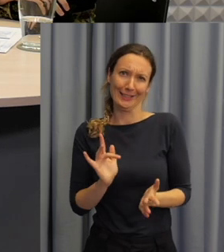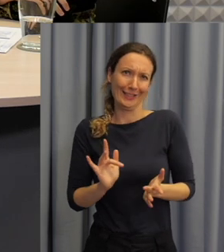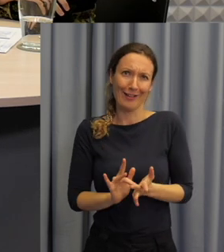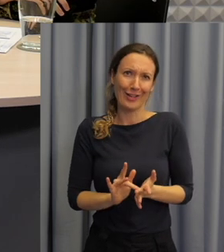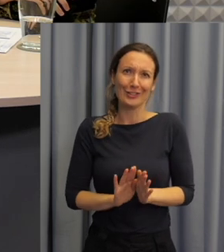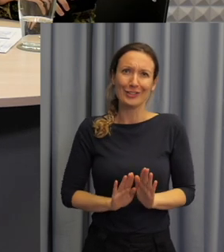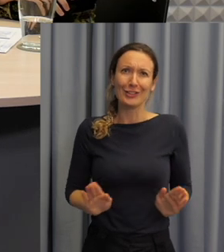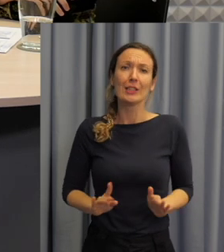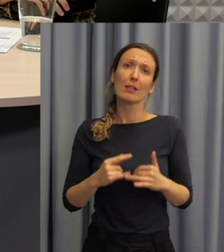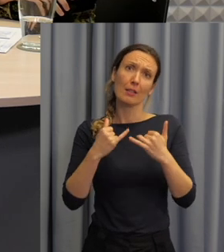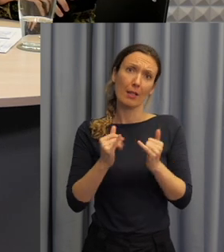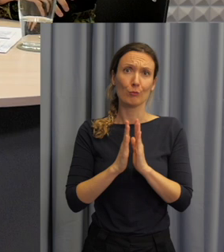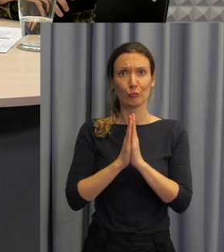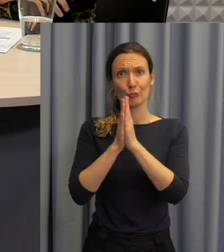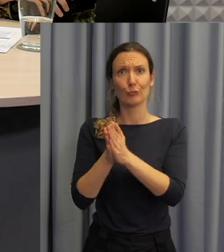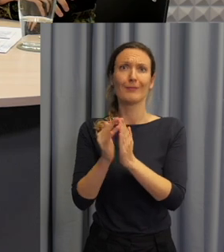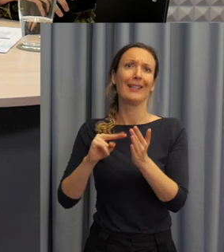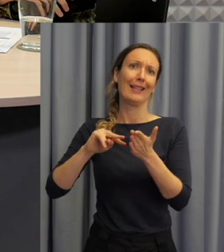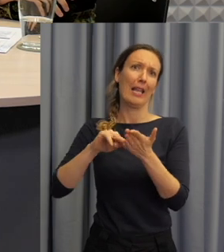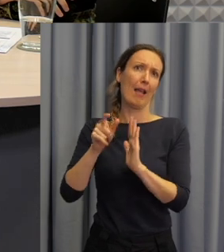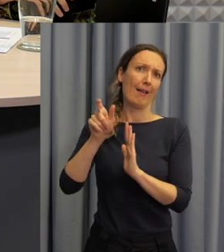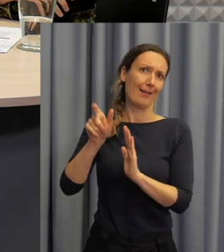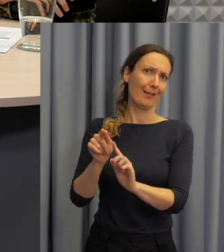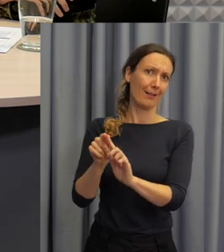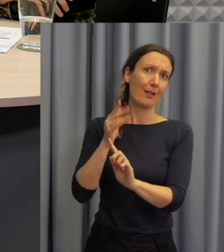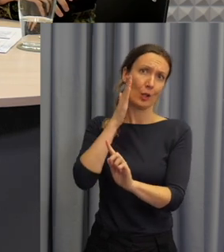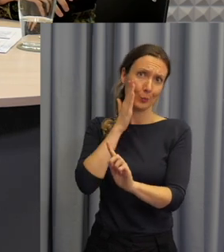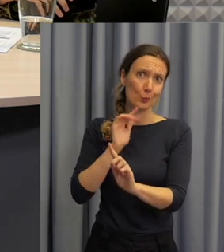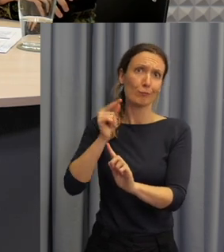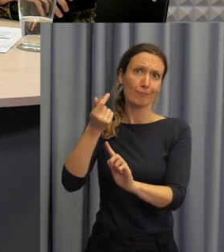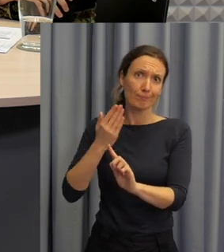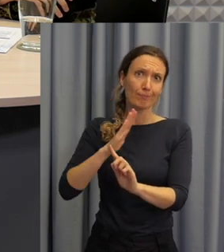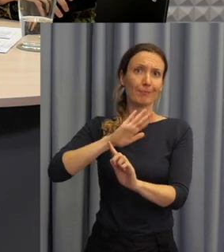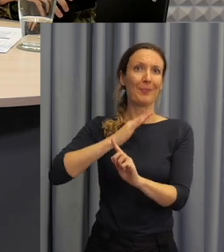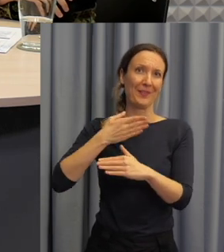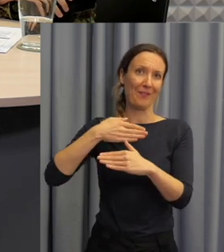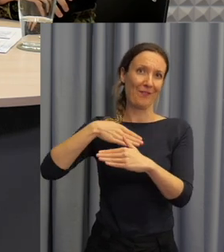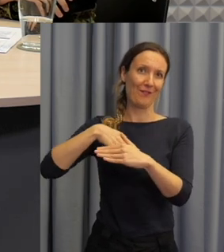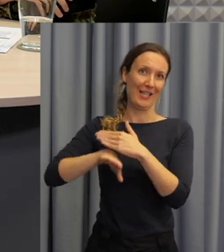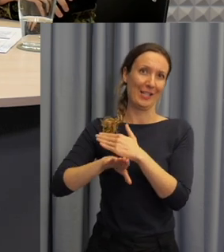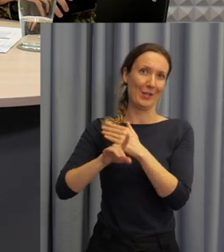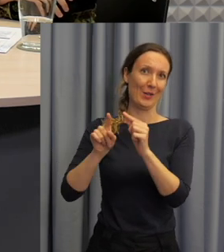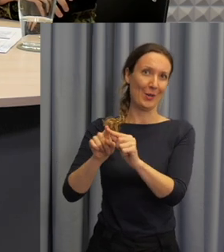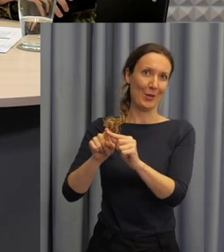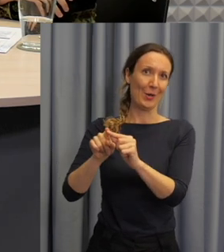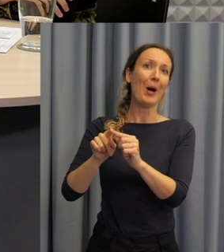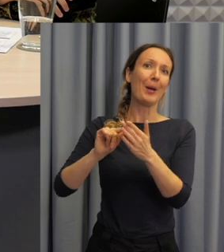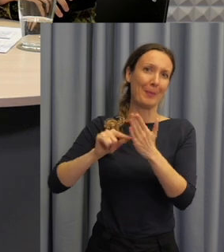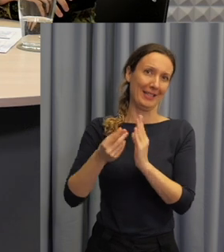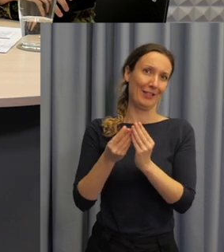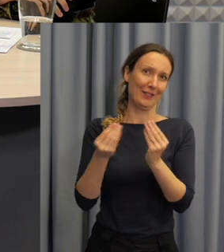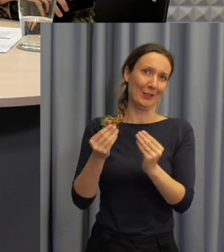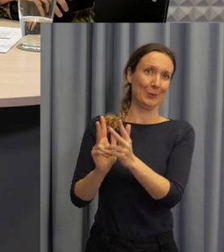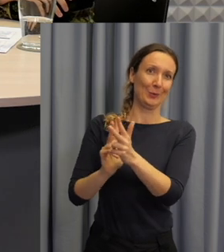já bych teď požádala pana Technika, zda by byl tak laskavý a nechal na mě navázat pana Petra